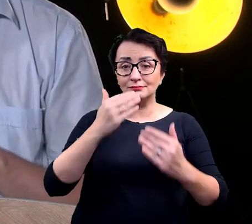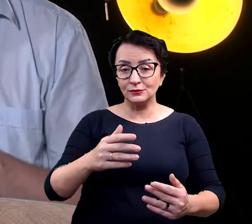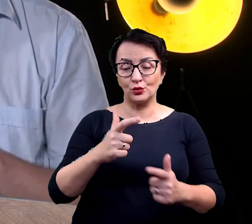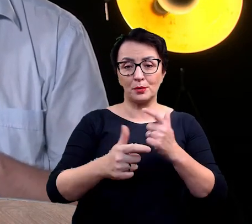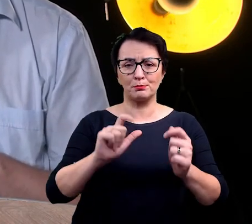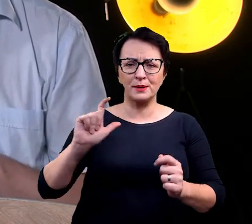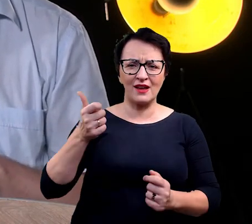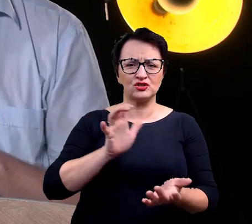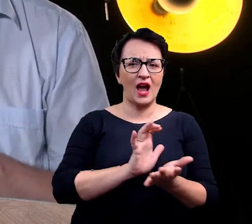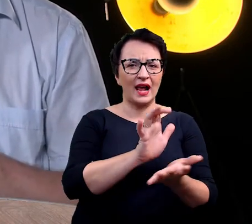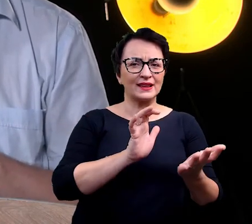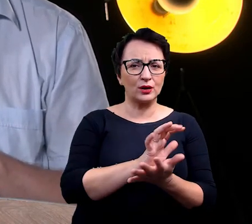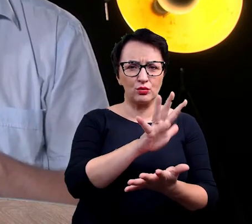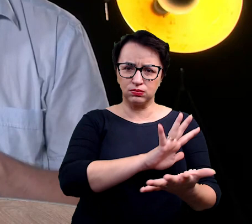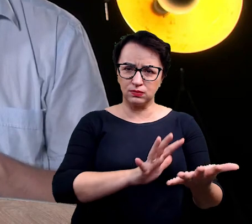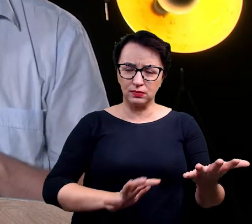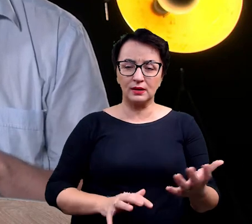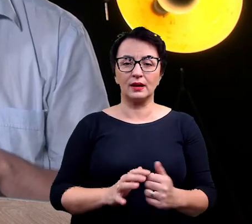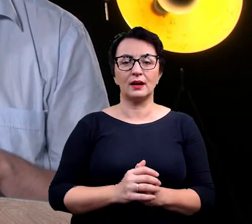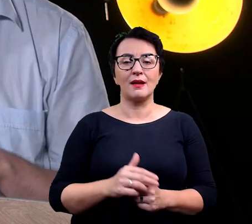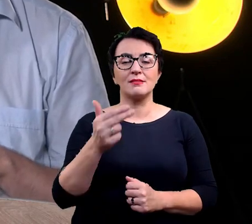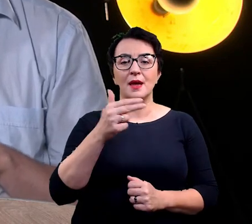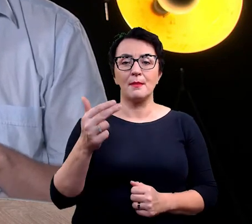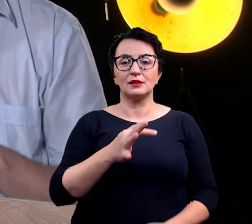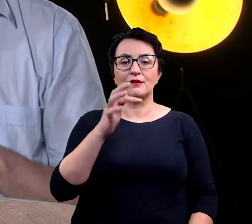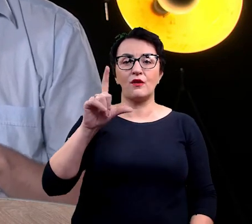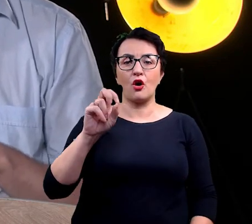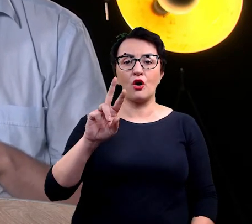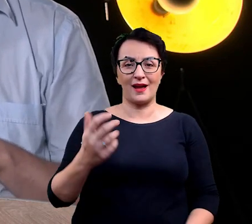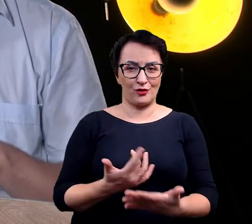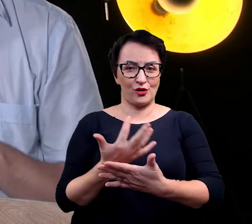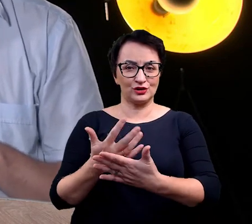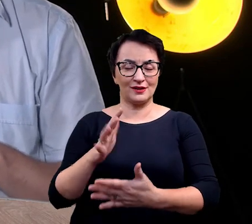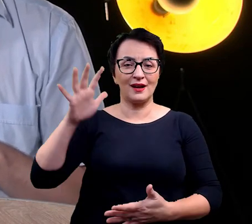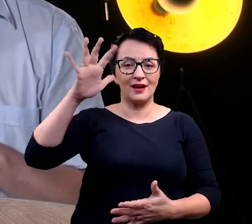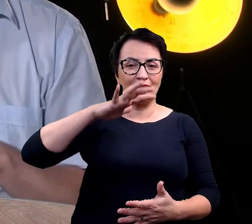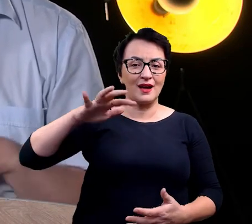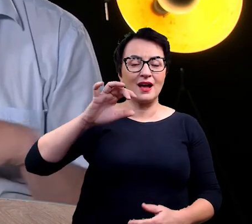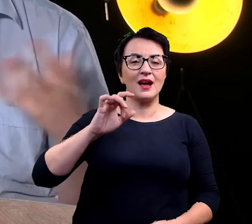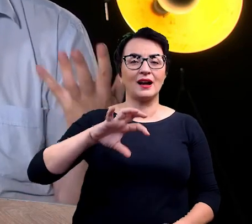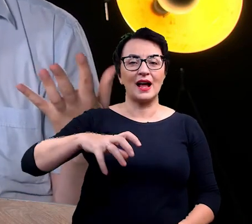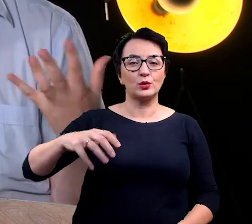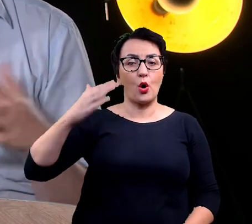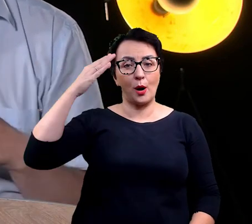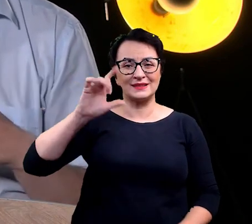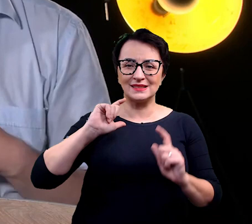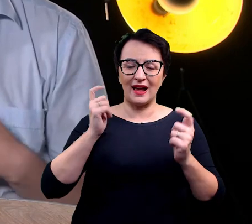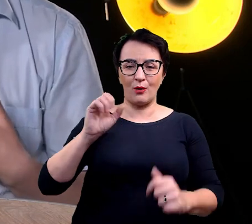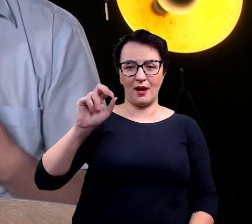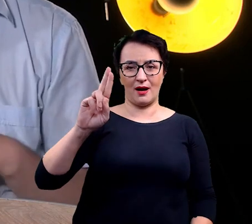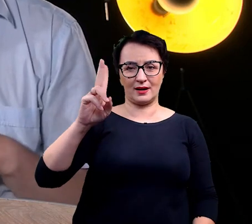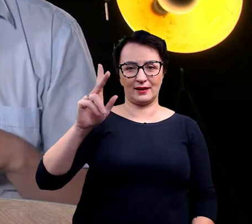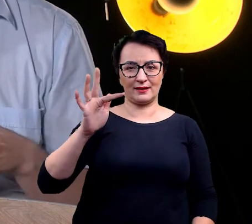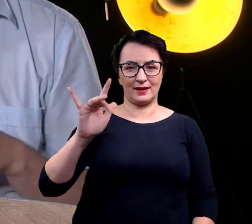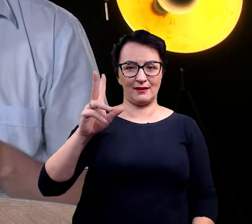dotyczącego flory gatunków obcych całej Arktyki. To była taka